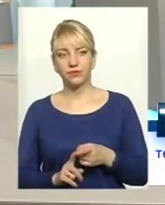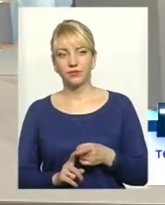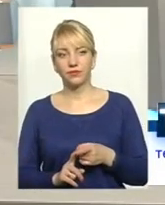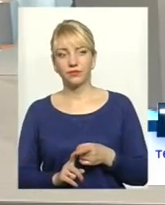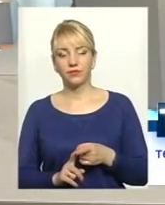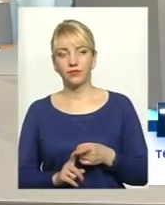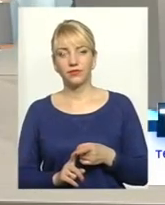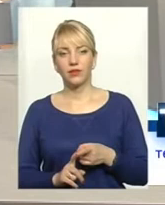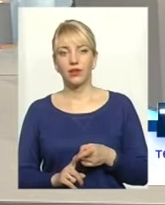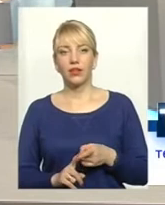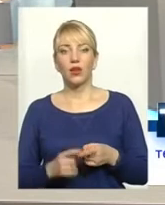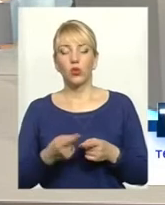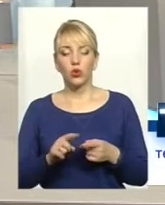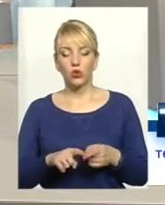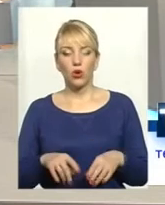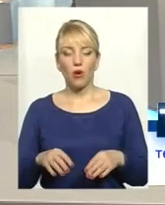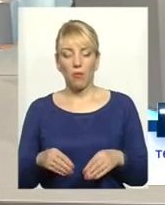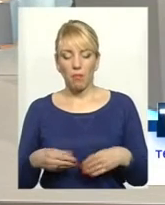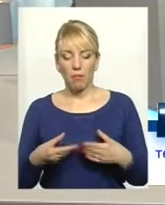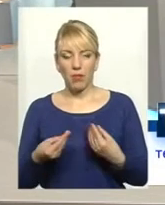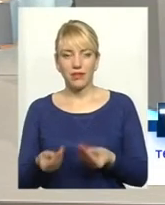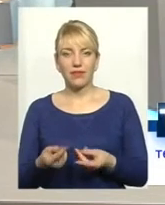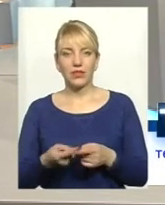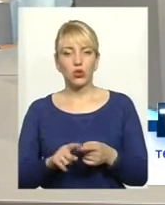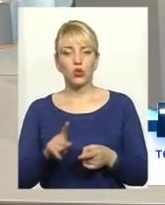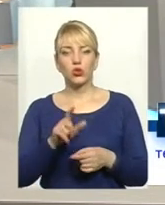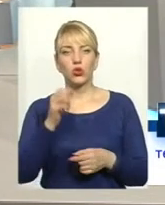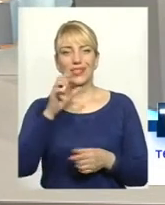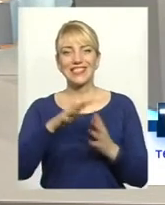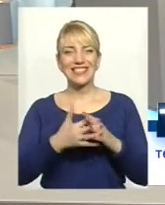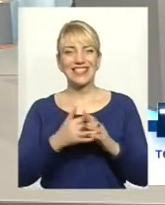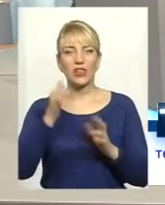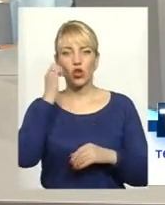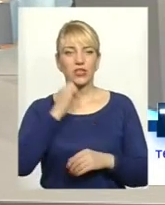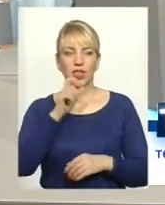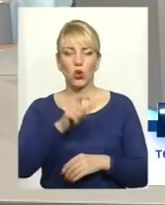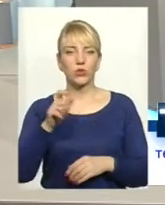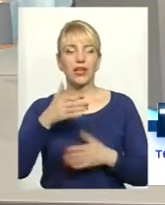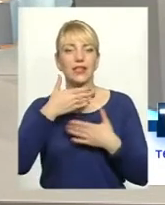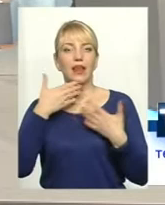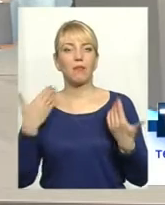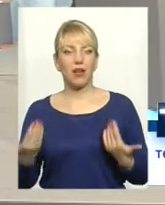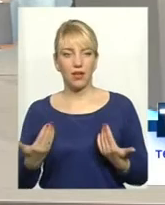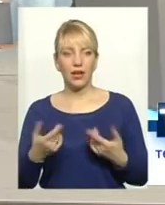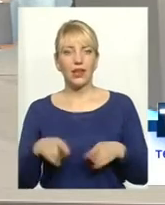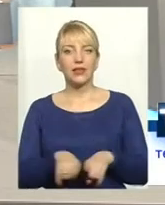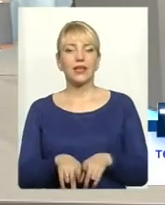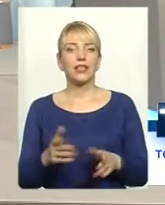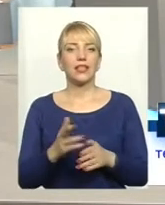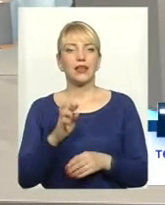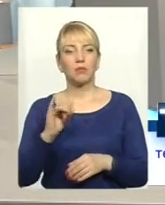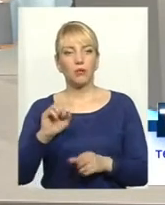до цього привело те, що село старіє, людей немає таких, які б могли ходити і